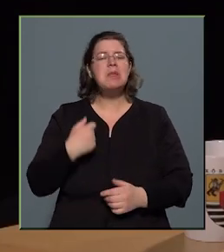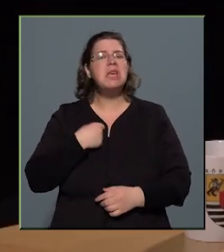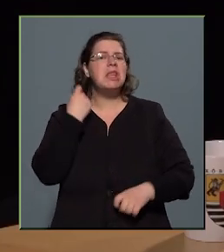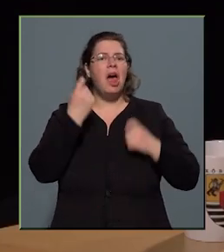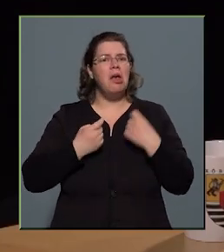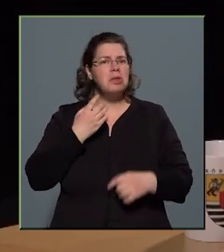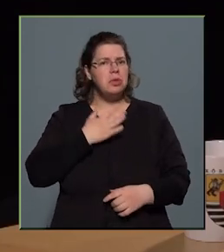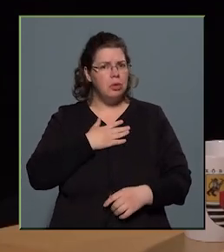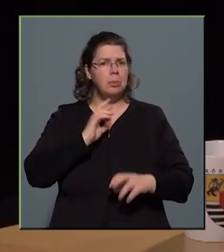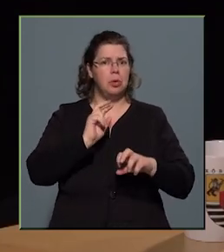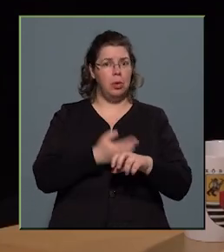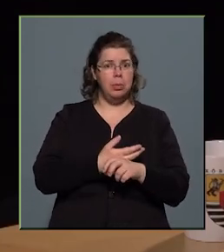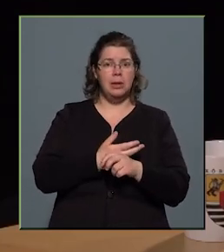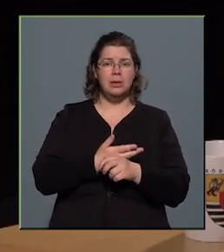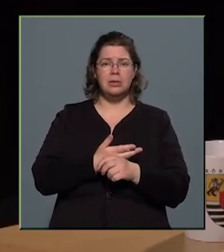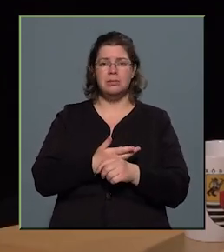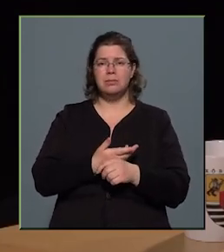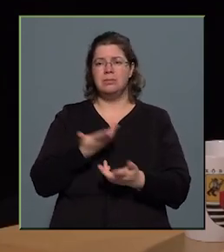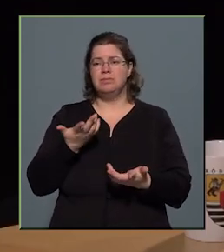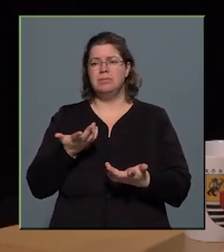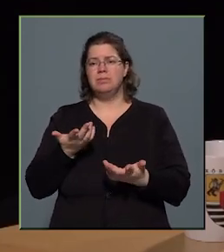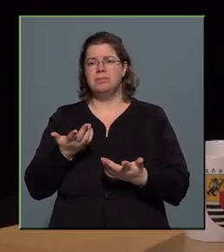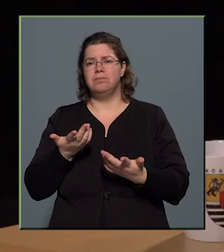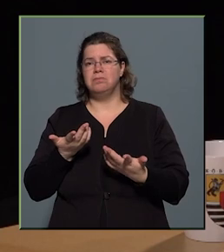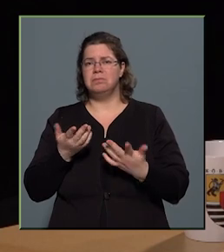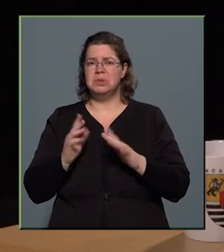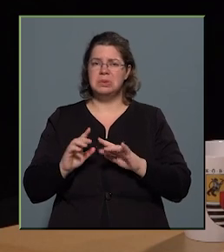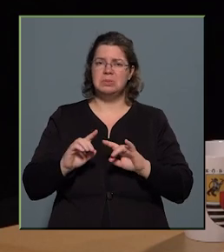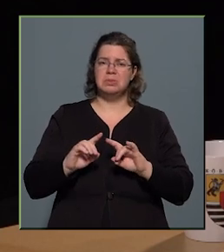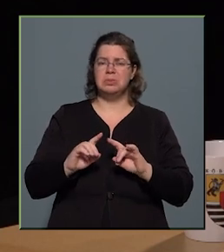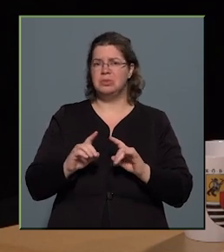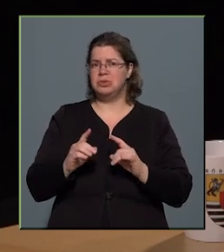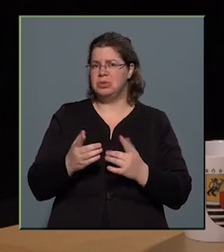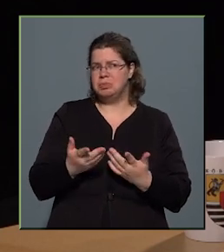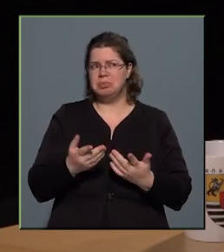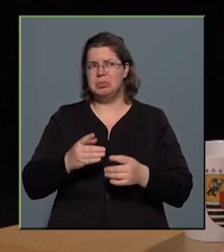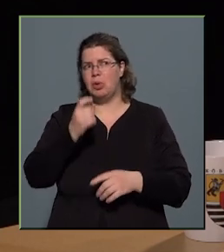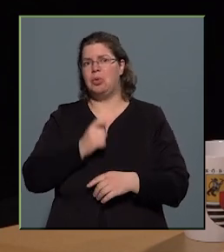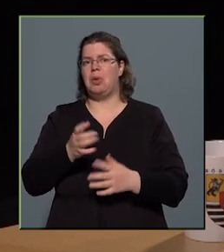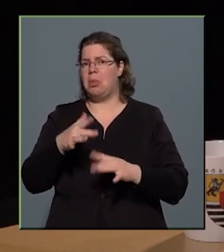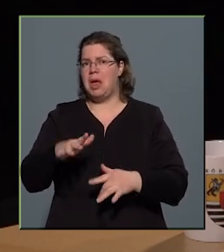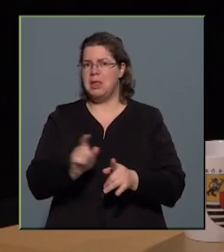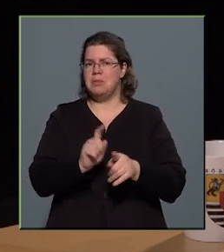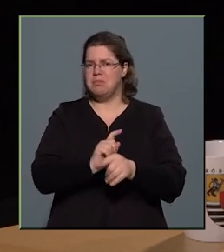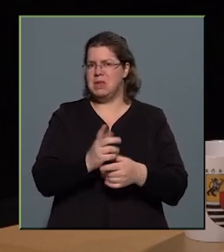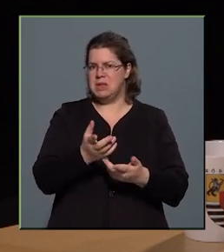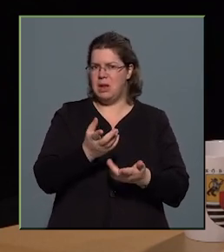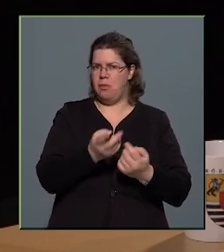Kőbányán semmi sem rosszabb a helyzet, mint máshol a fővárosban. Ugye az ismert